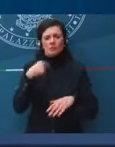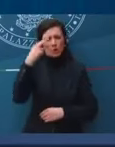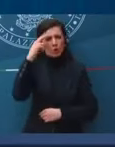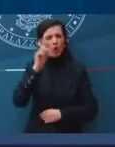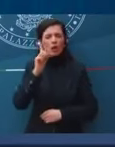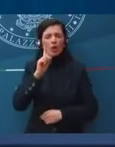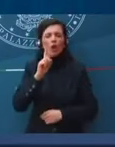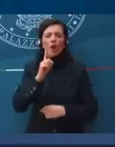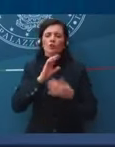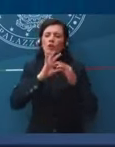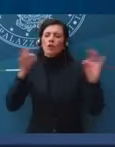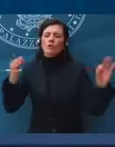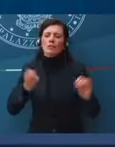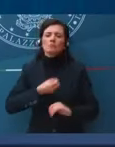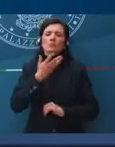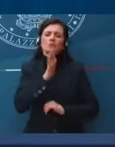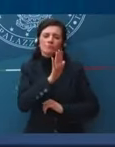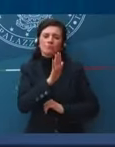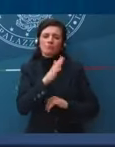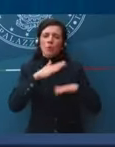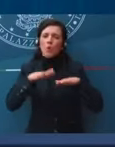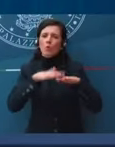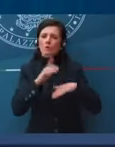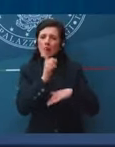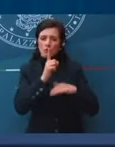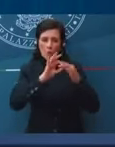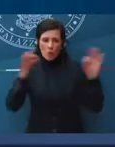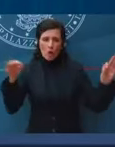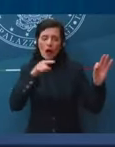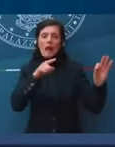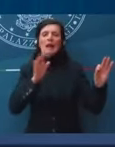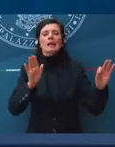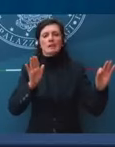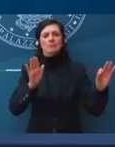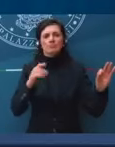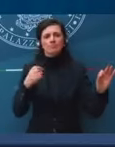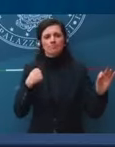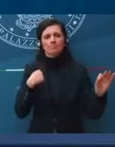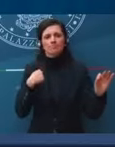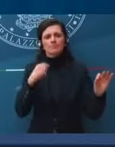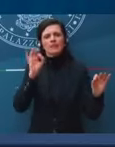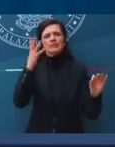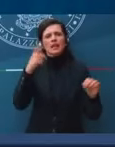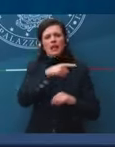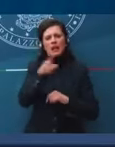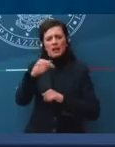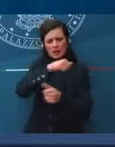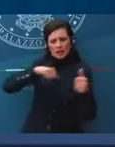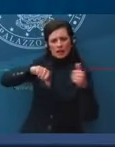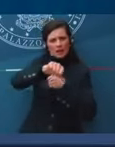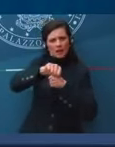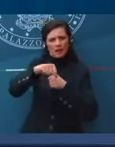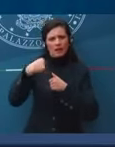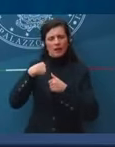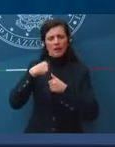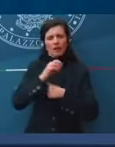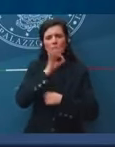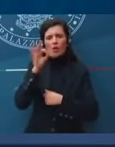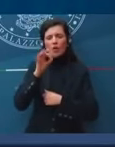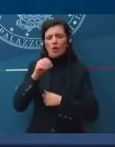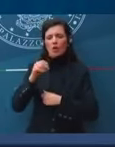esattamente utilizzato. Beh, insomma, se voi mi metteste nei panni miei, nei panni di altri